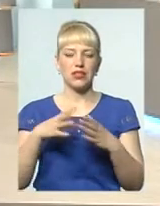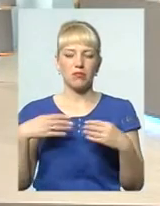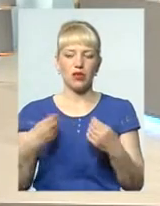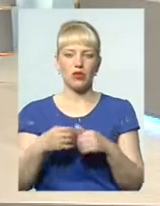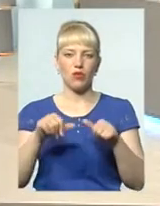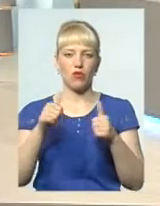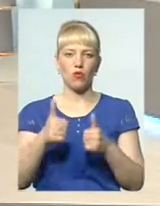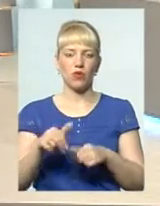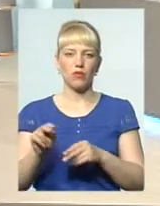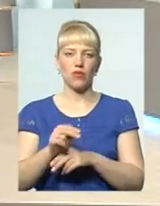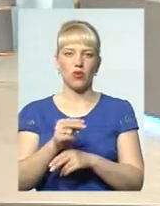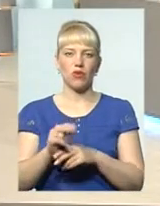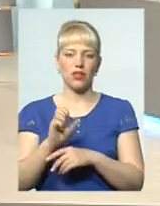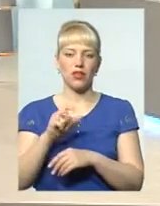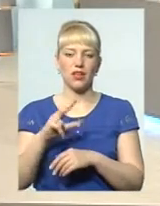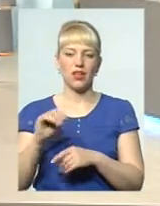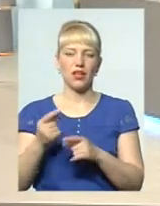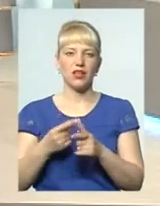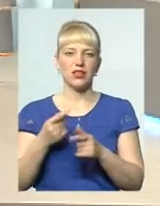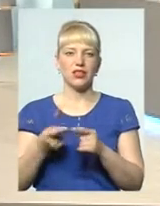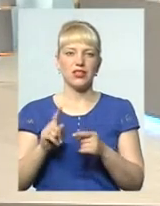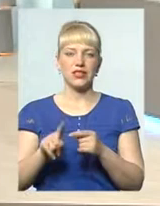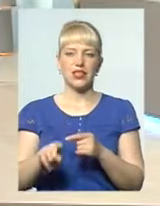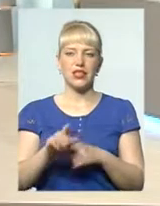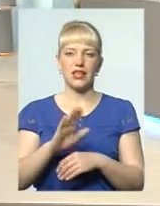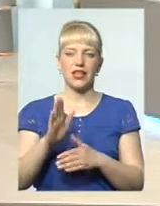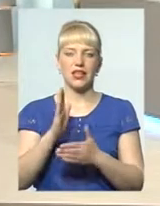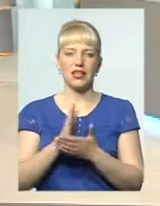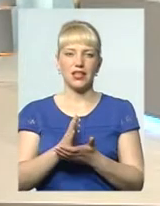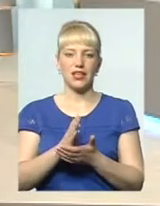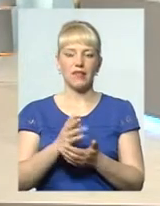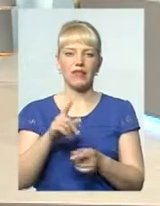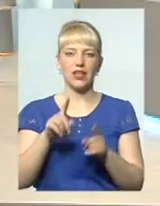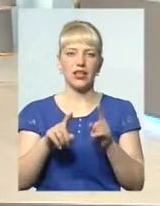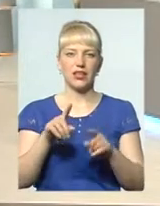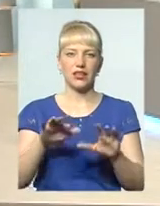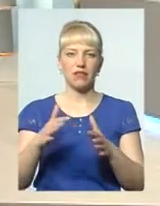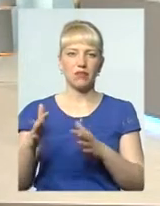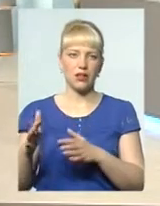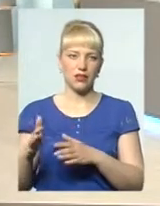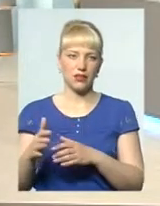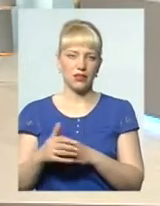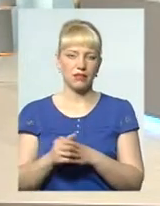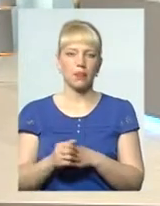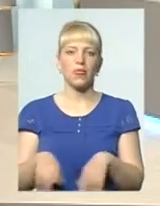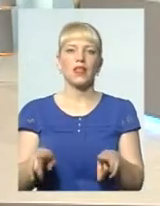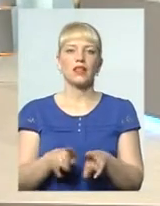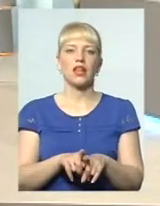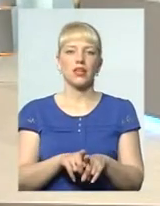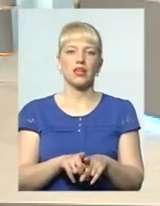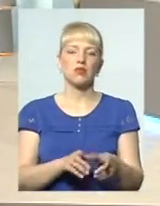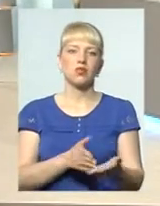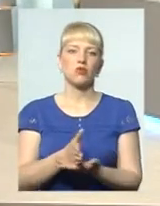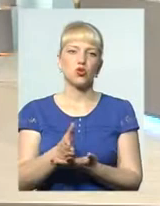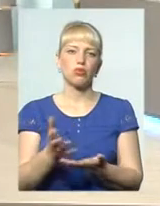виховання. Але чи це не стає в деяких випадках, скажімо так, способом